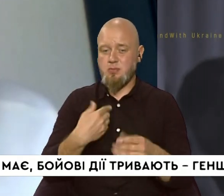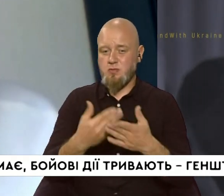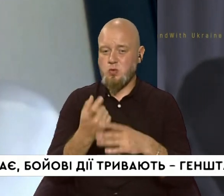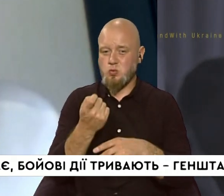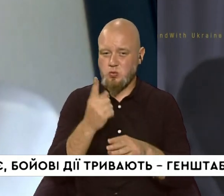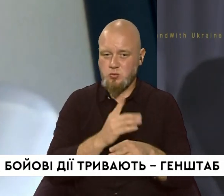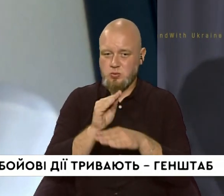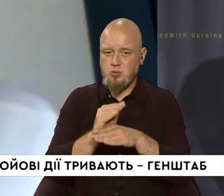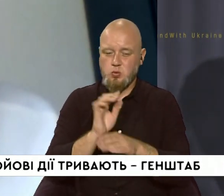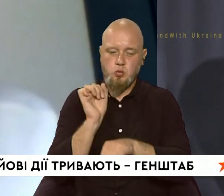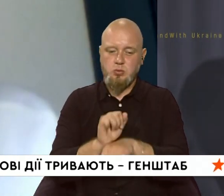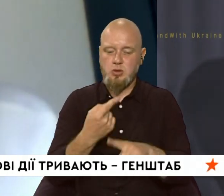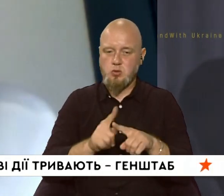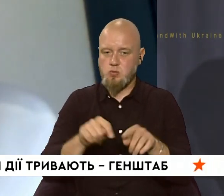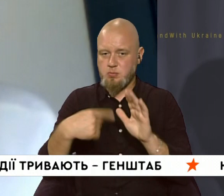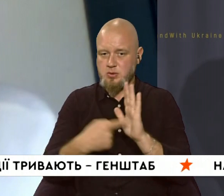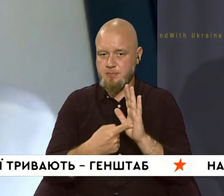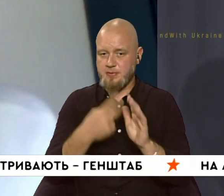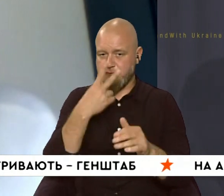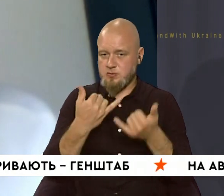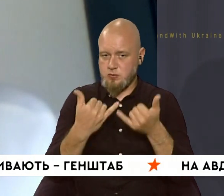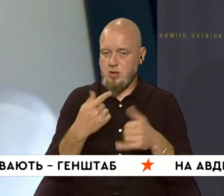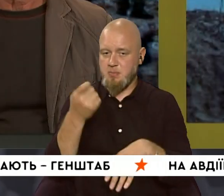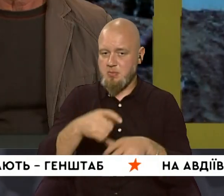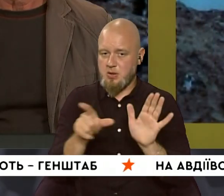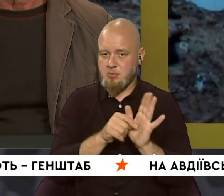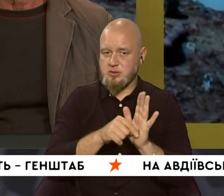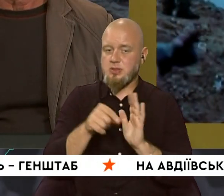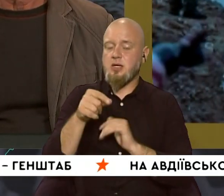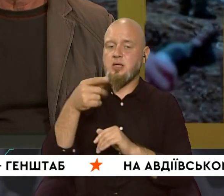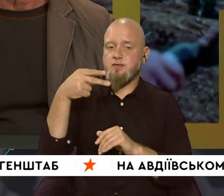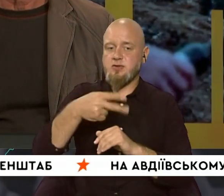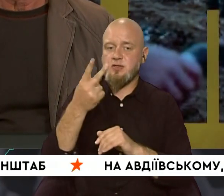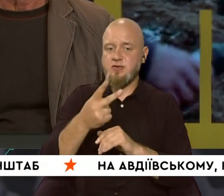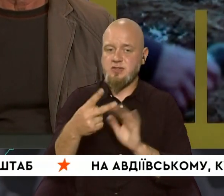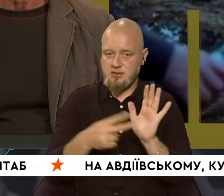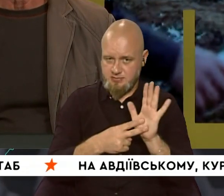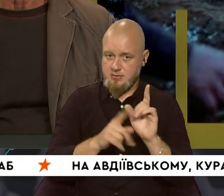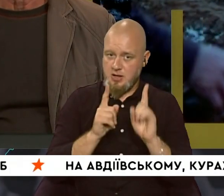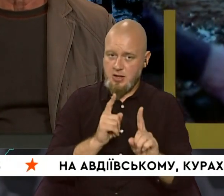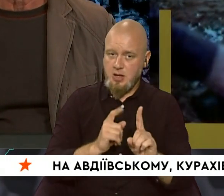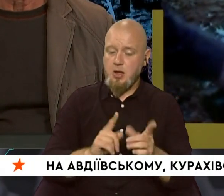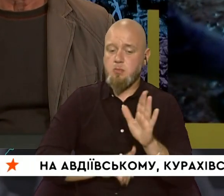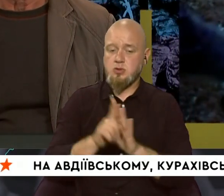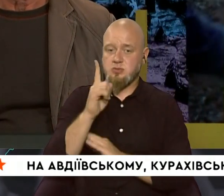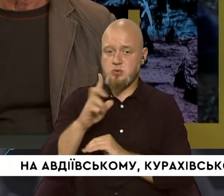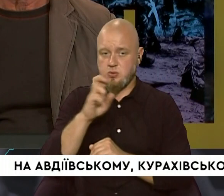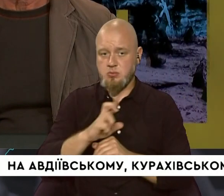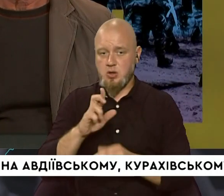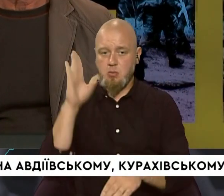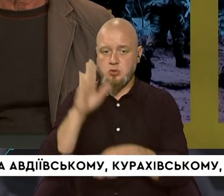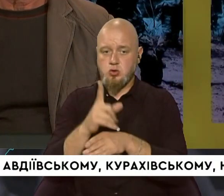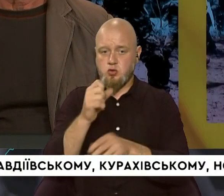буквально чуть-чуть зупинююсь на цьому питанню. Сьогодні мінімальна пенсія – 2027, але починаючи з 1 березня,